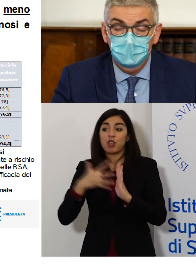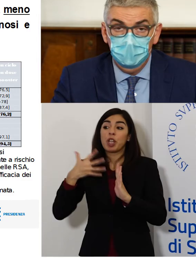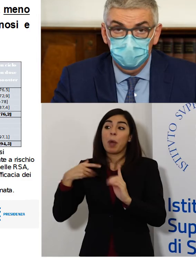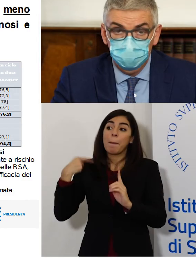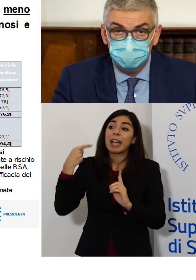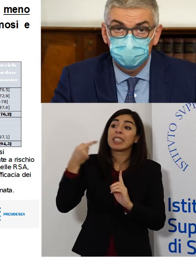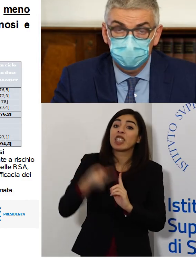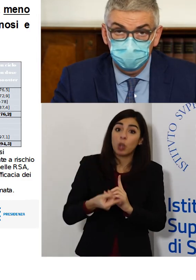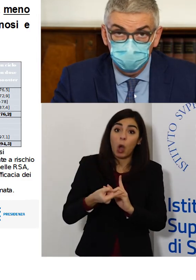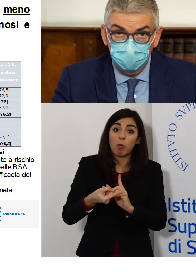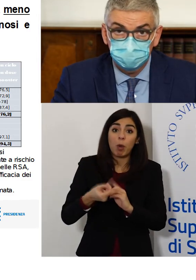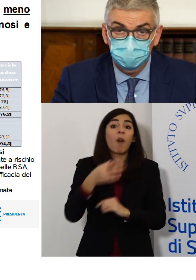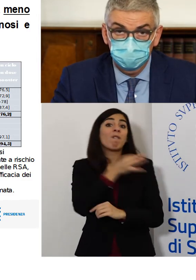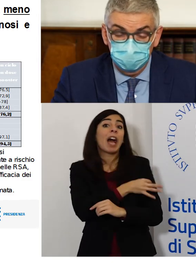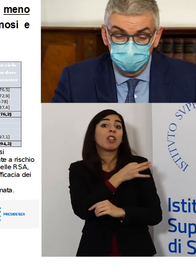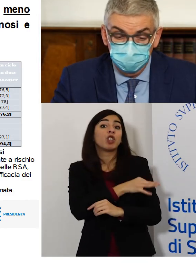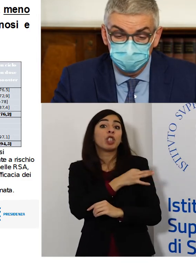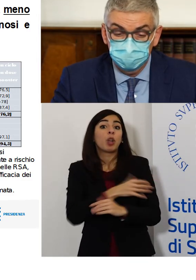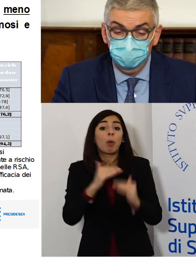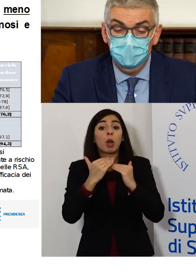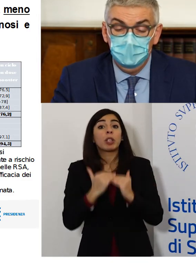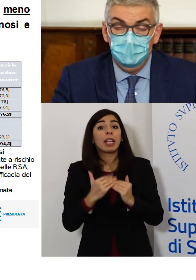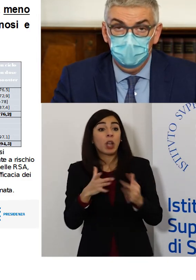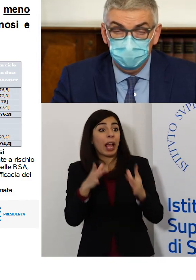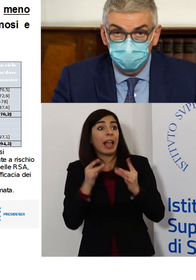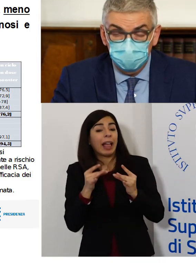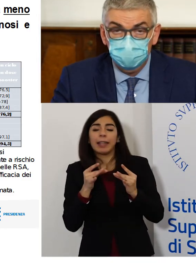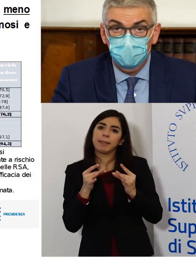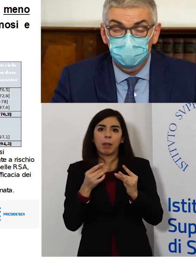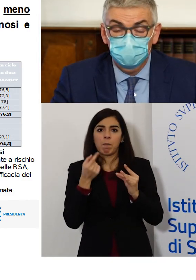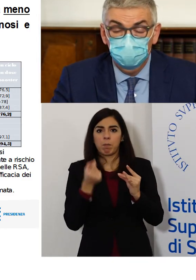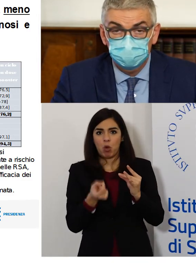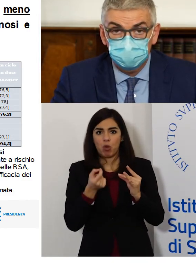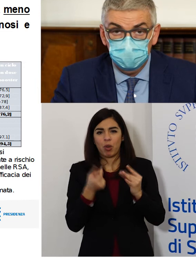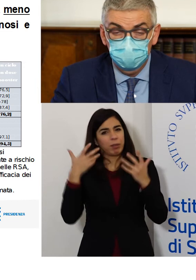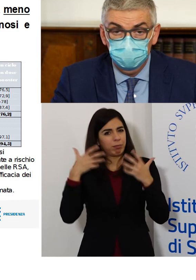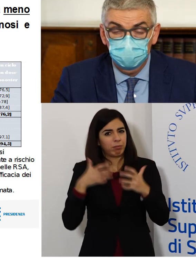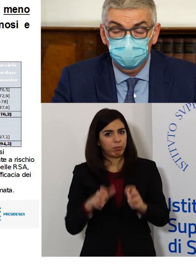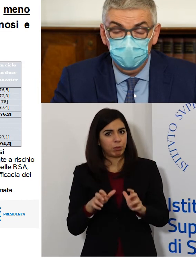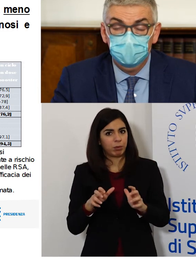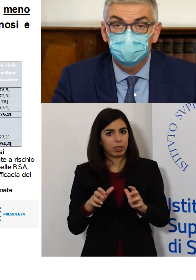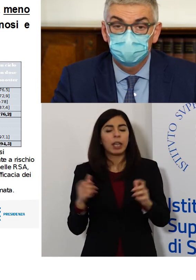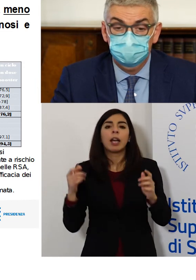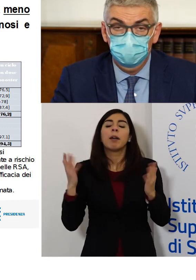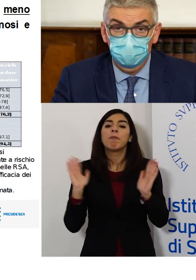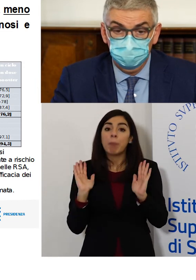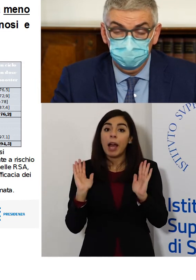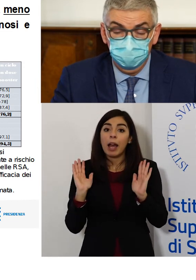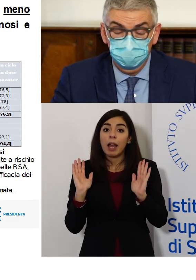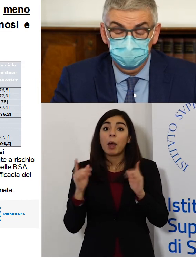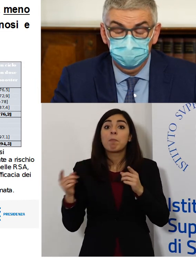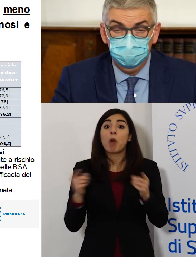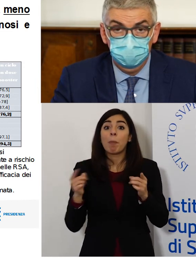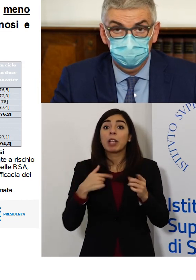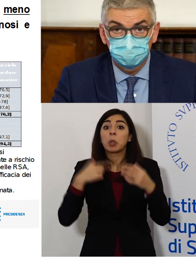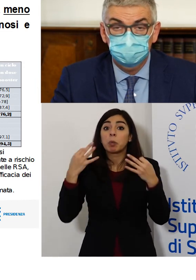modo la protezione rispetto al rischio di contrarre l'infezione. Viceversa quando si fa il booster o quando